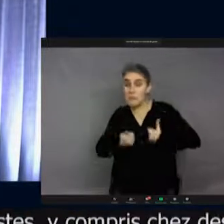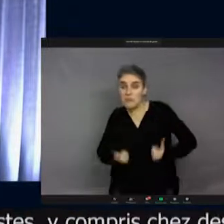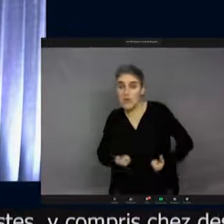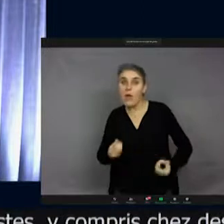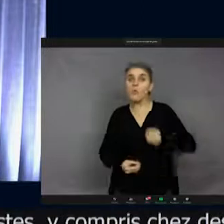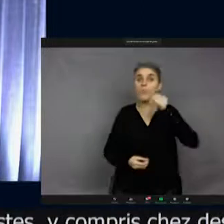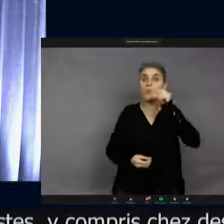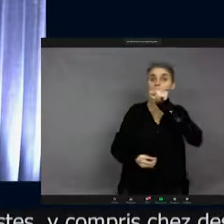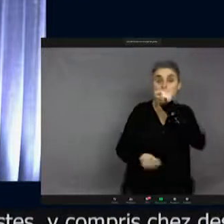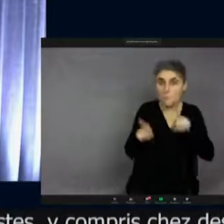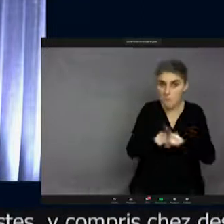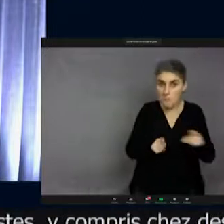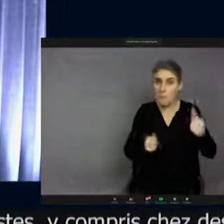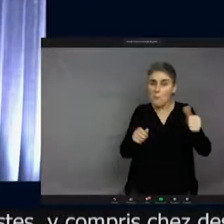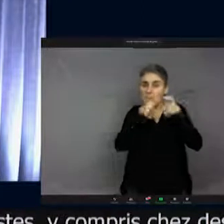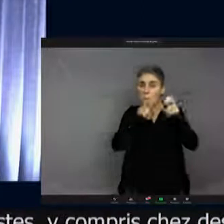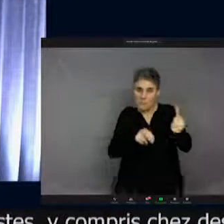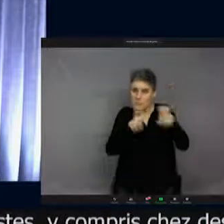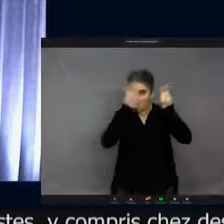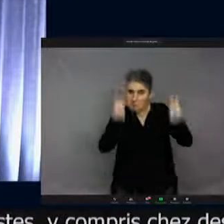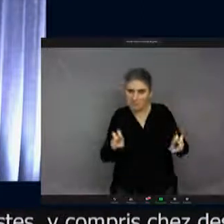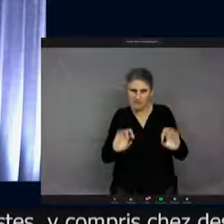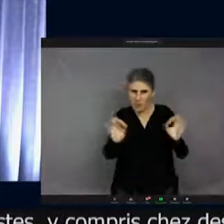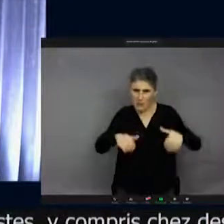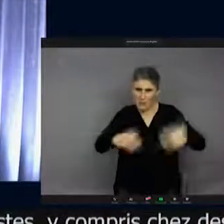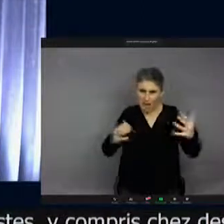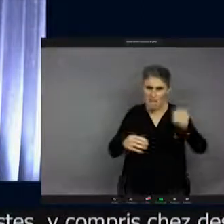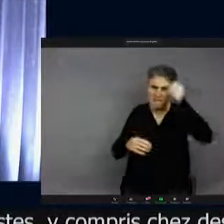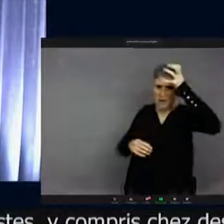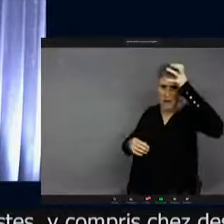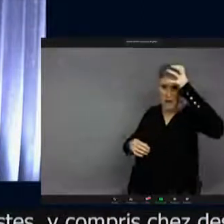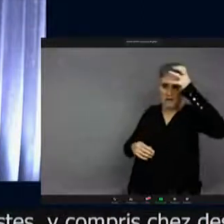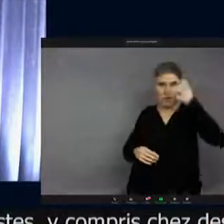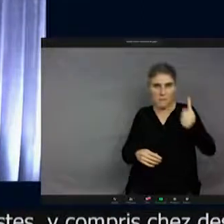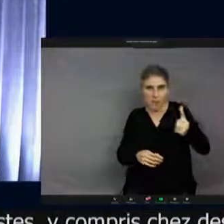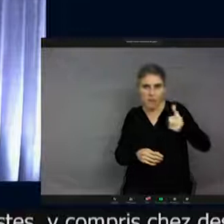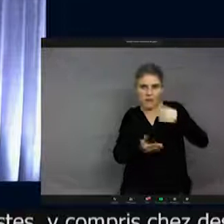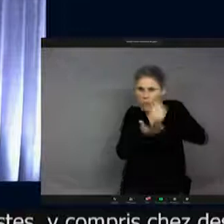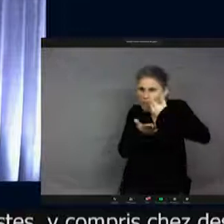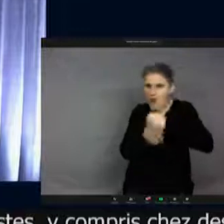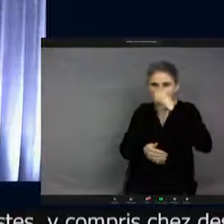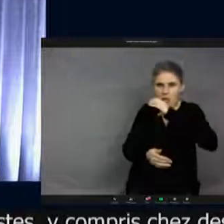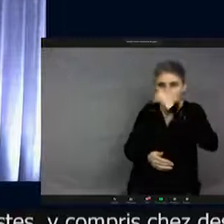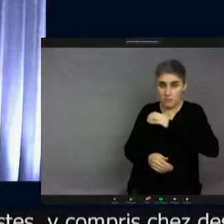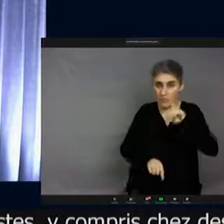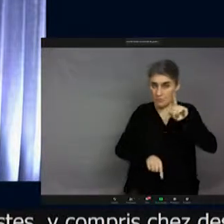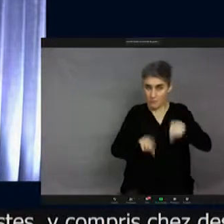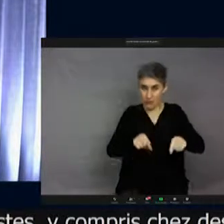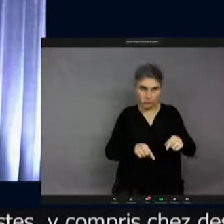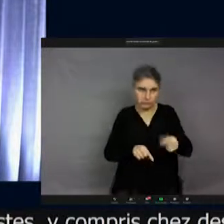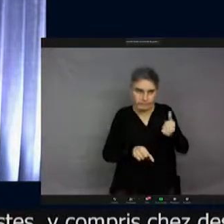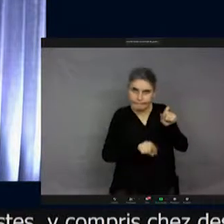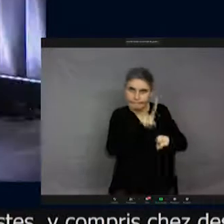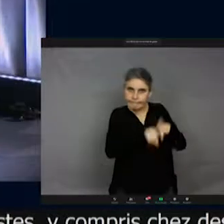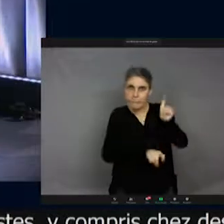-biologistes, ornithologues qui en savent bien plus que... Et donc, c'est à eux qu'on va poser des questions. Et donc, chez les insectes, il y a plein